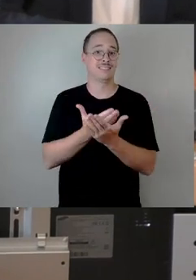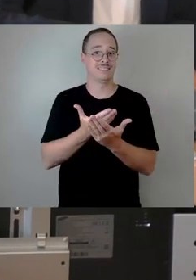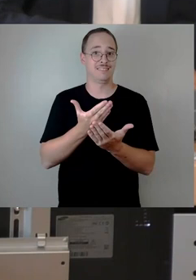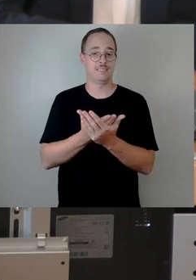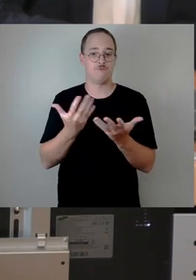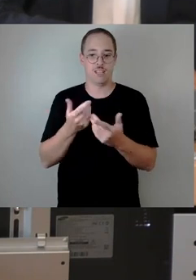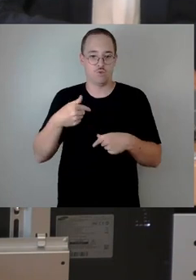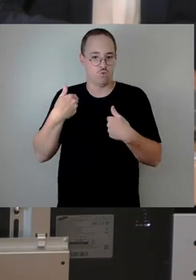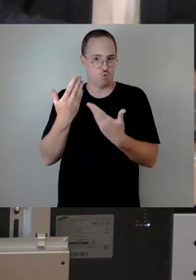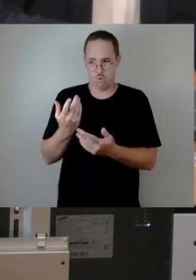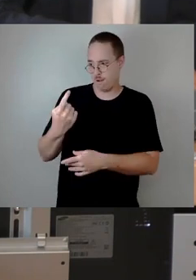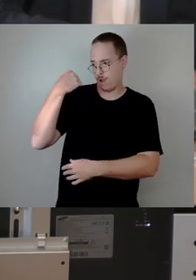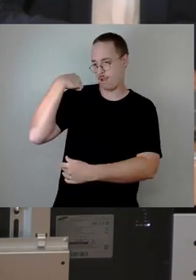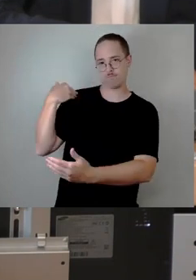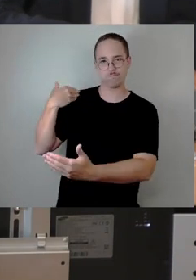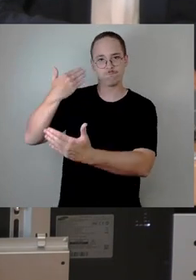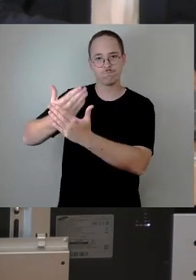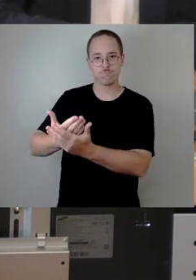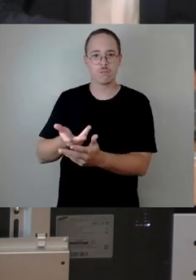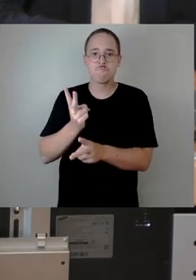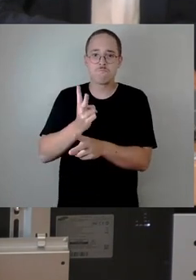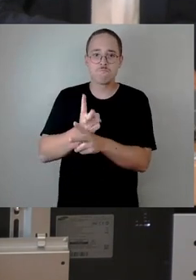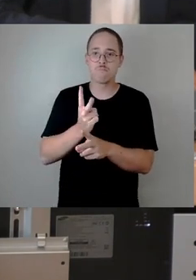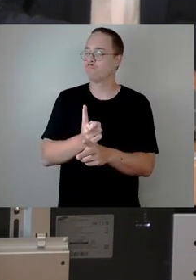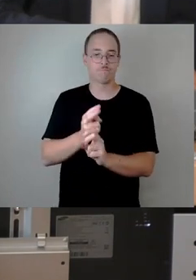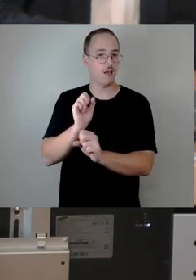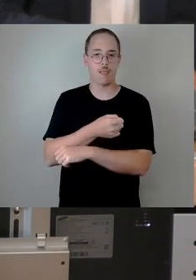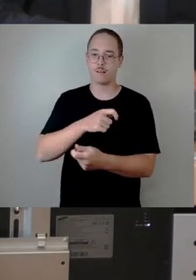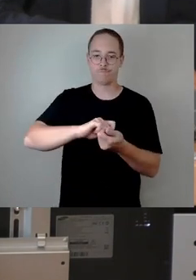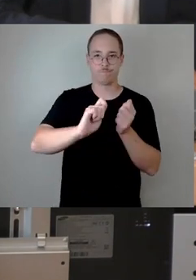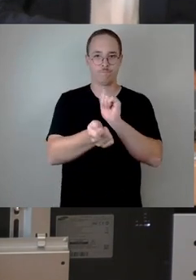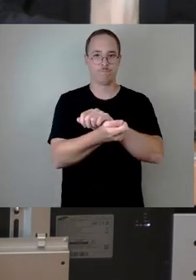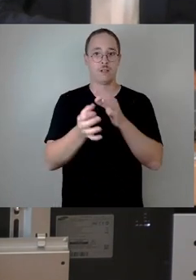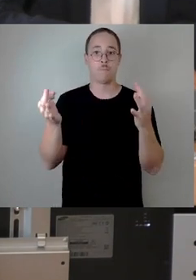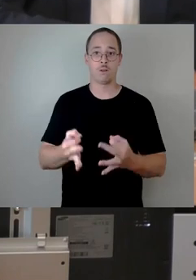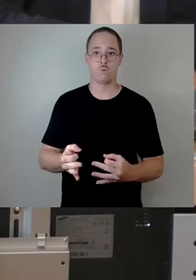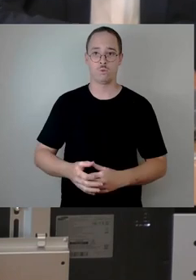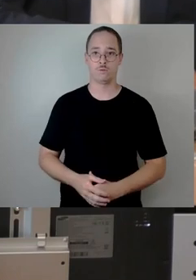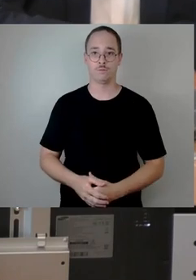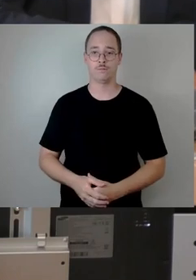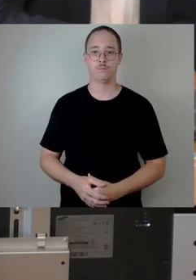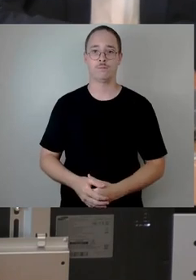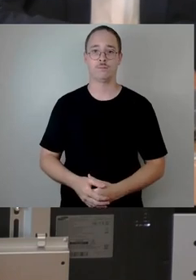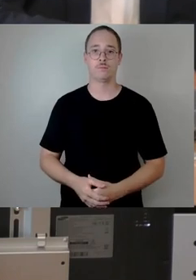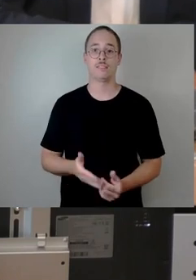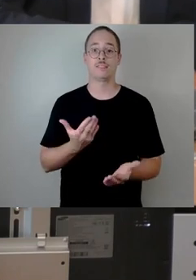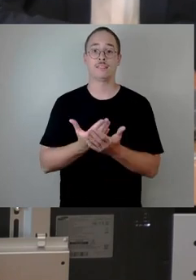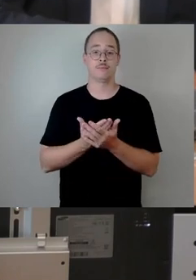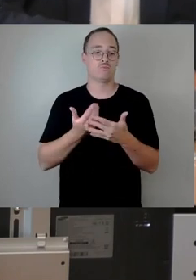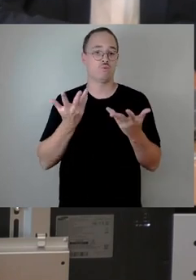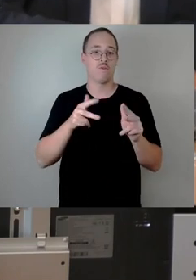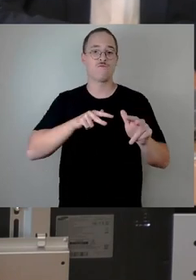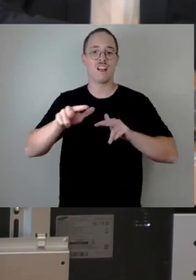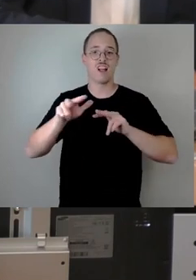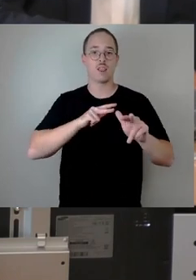möglich sein wird. Dies sind auch die Gründe dafür, dass wir den Verwaltungsentwurf des Haushaltes